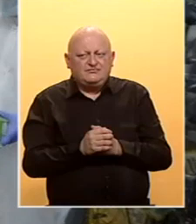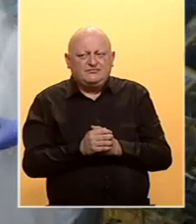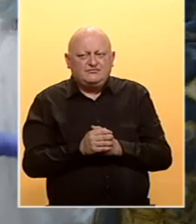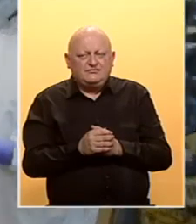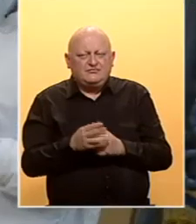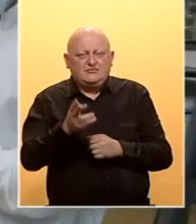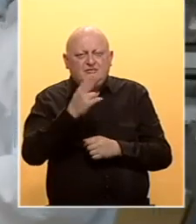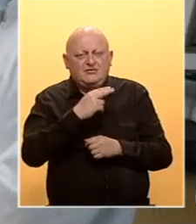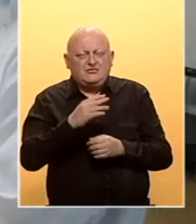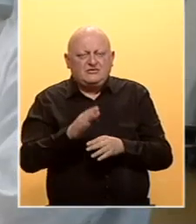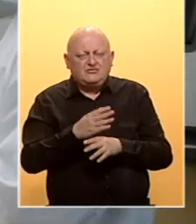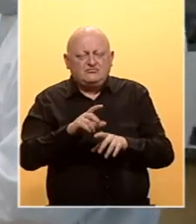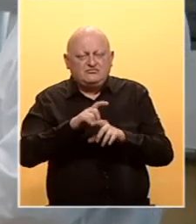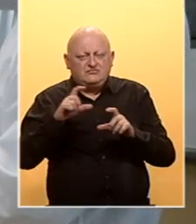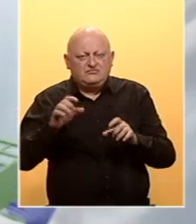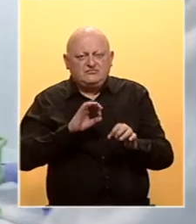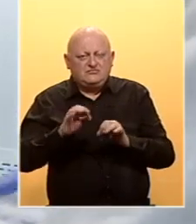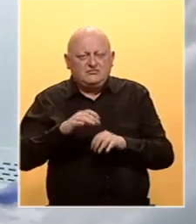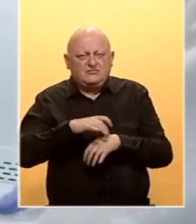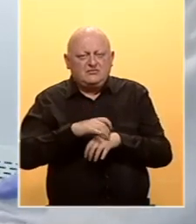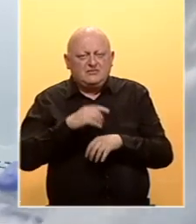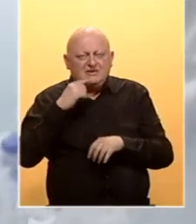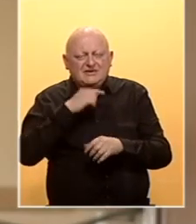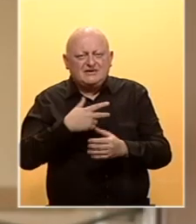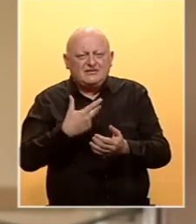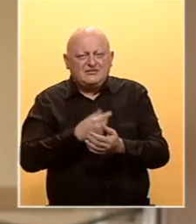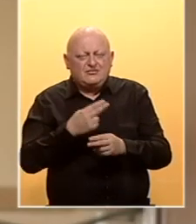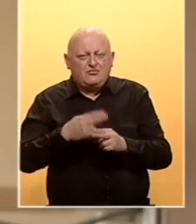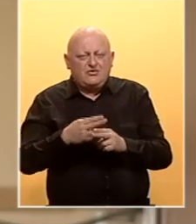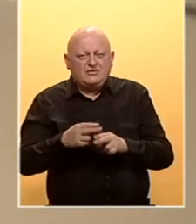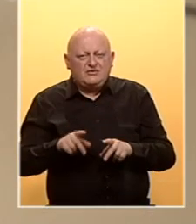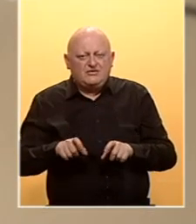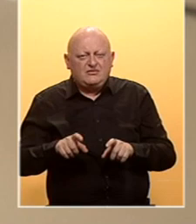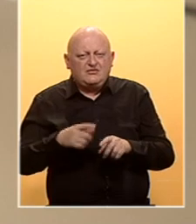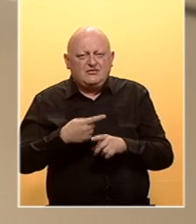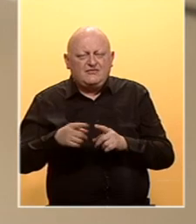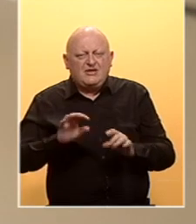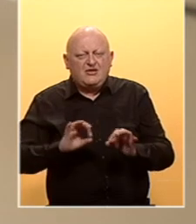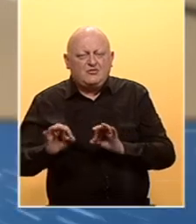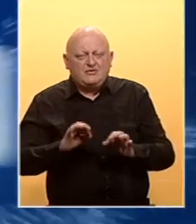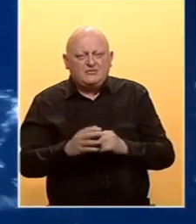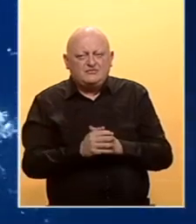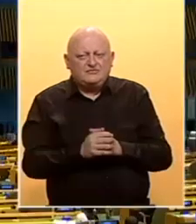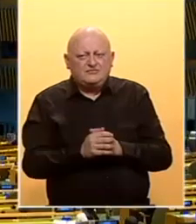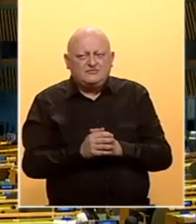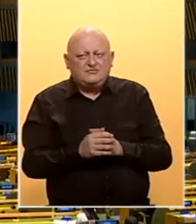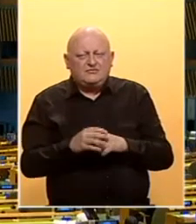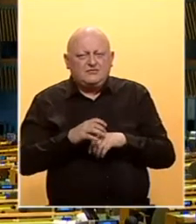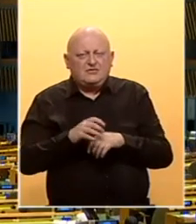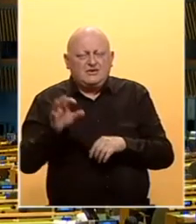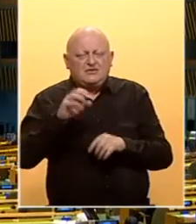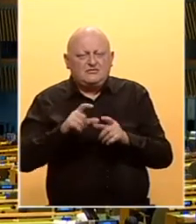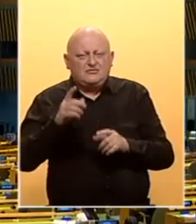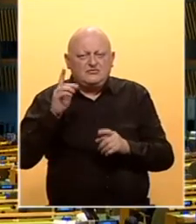Nadležne entitetske institucije se spremaju za liječenje krvnom plazmom uboljelih od COVID-a, nedostaje oprema. Lideri EU